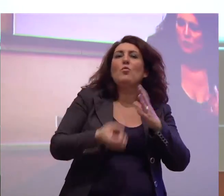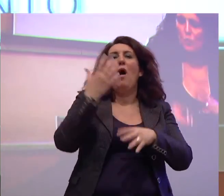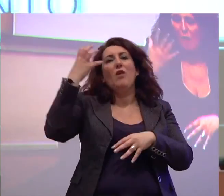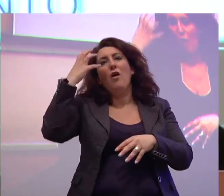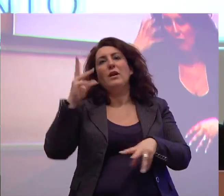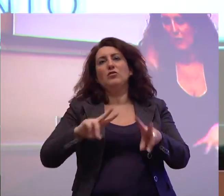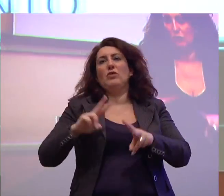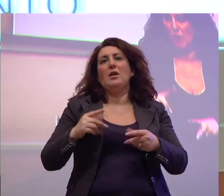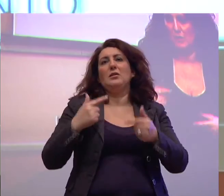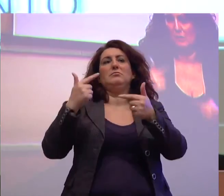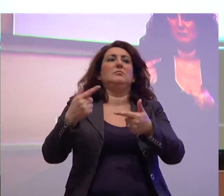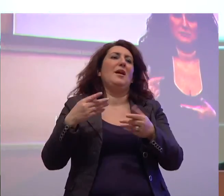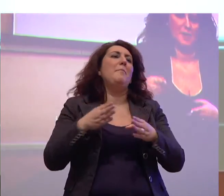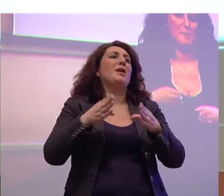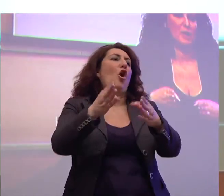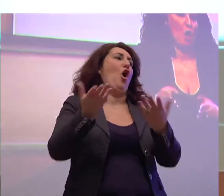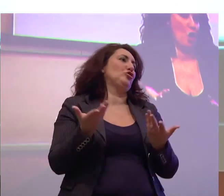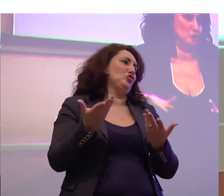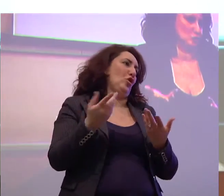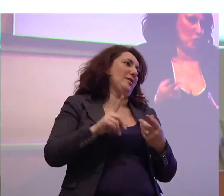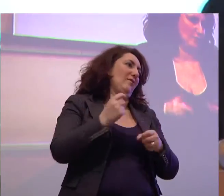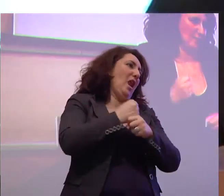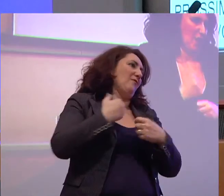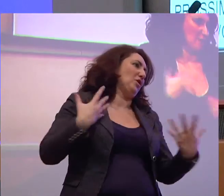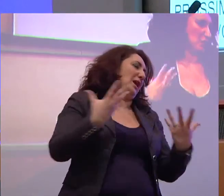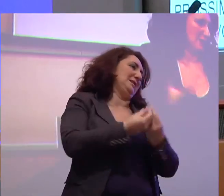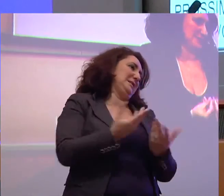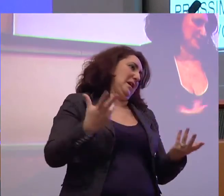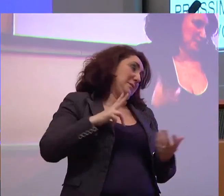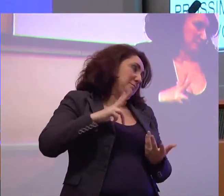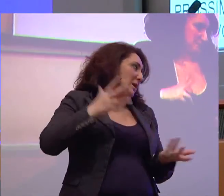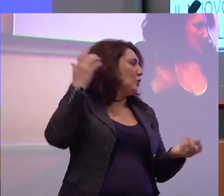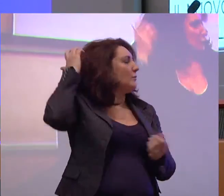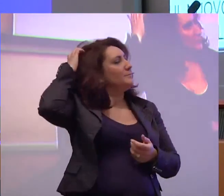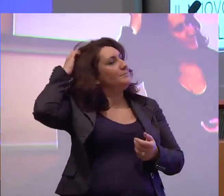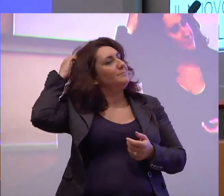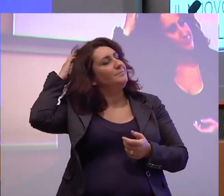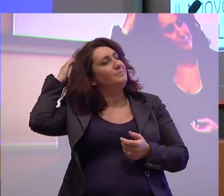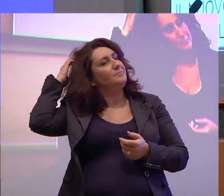tracciare diciamo un percorso sul quale lavoreremo insieme mi ha grazie